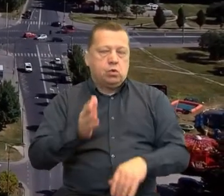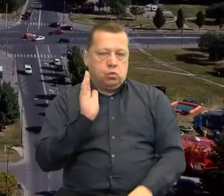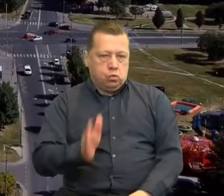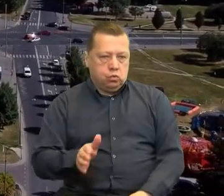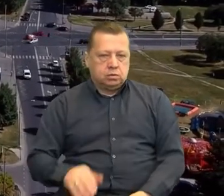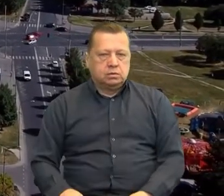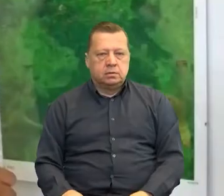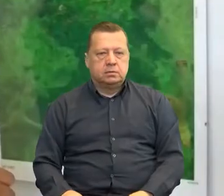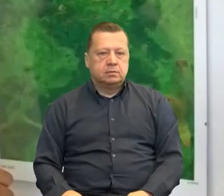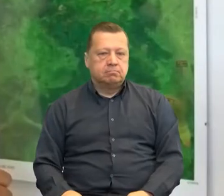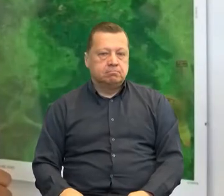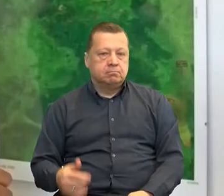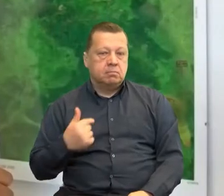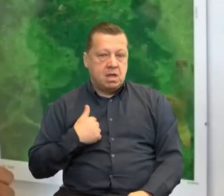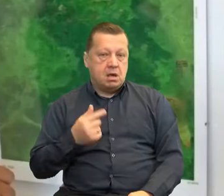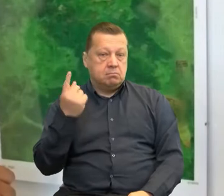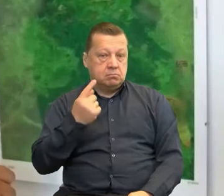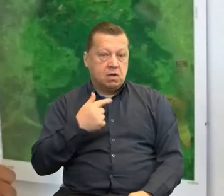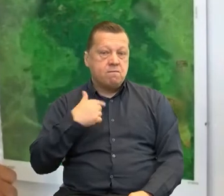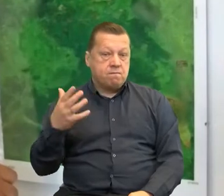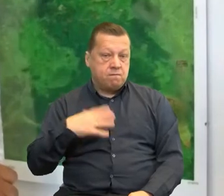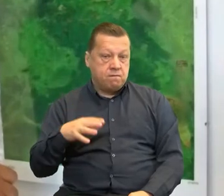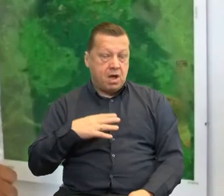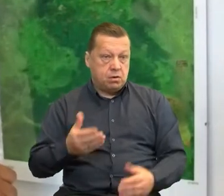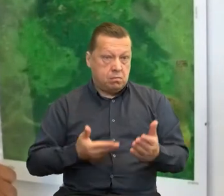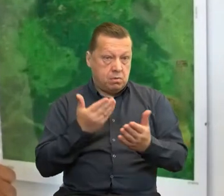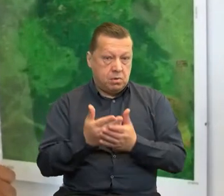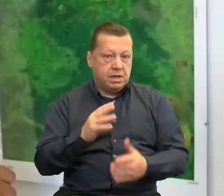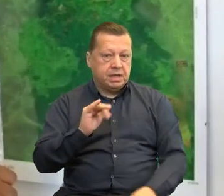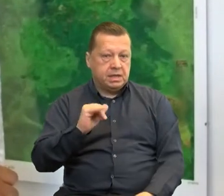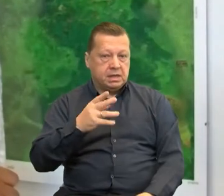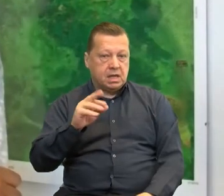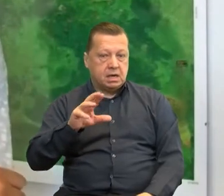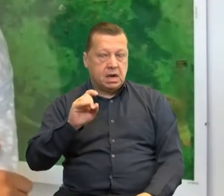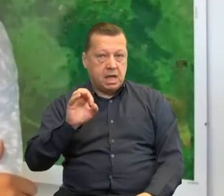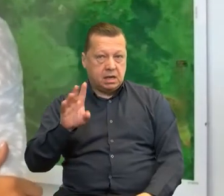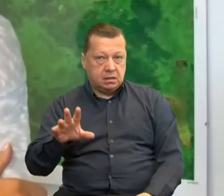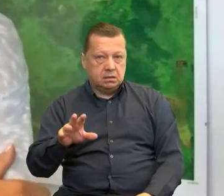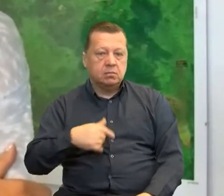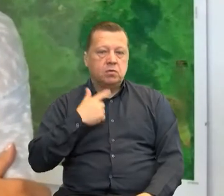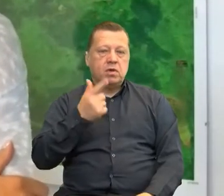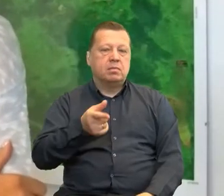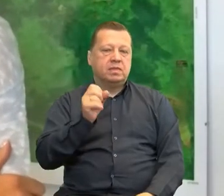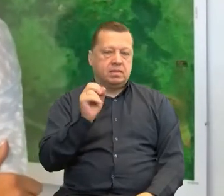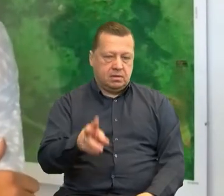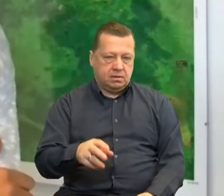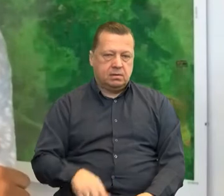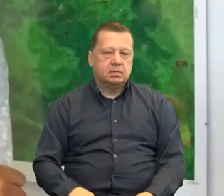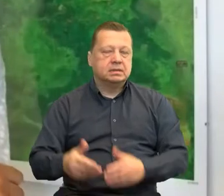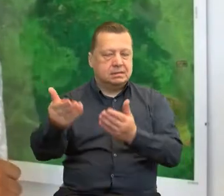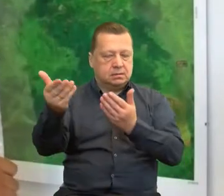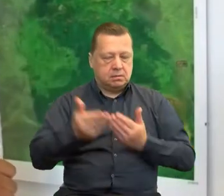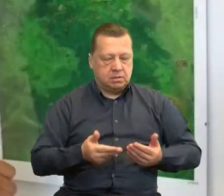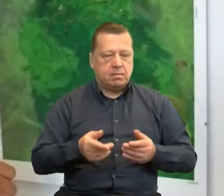jeszcze zastanawiają się Państwo, to czy warto aplikować o projekty w ramach programu Interreg, to my ze swojej strony serdecznie do tego